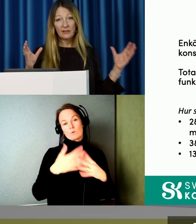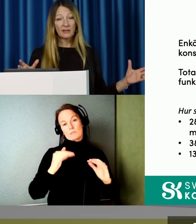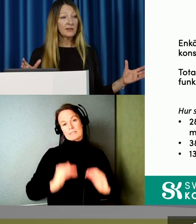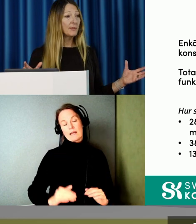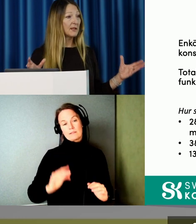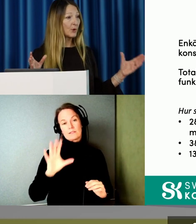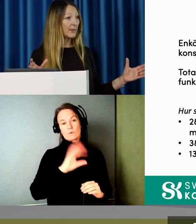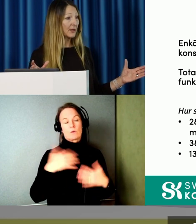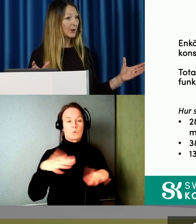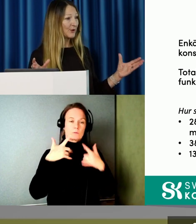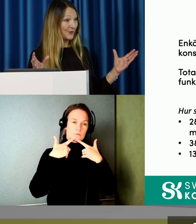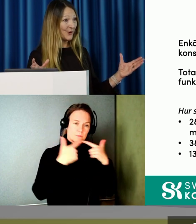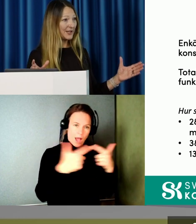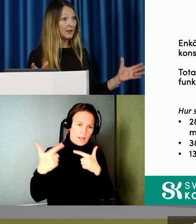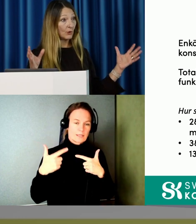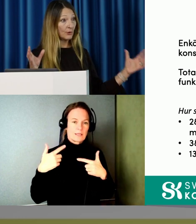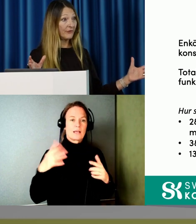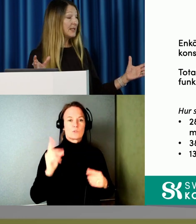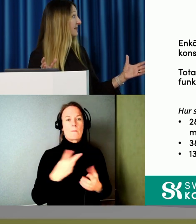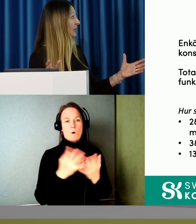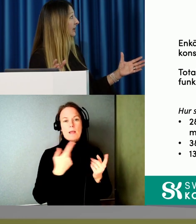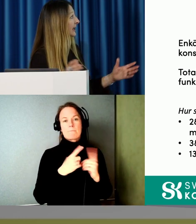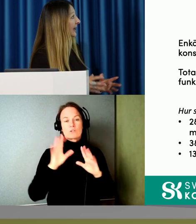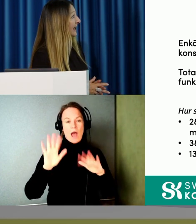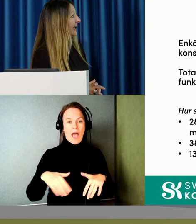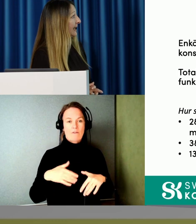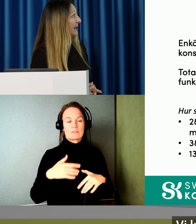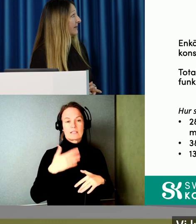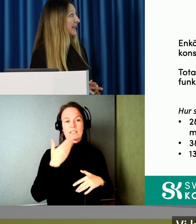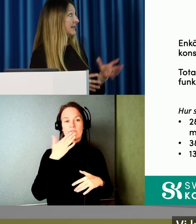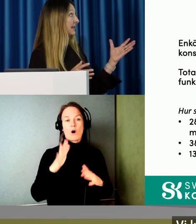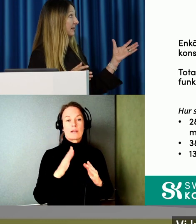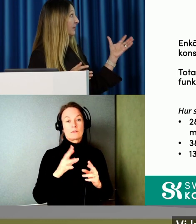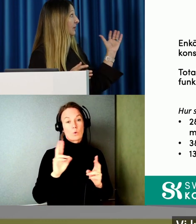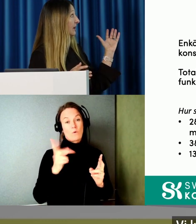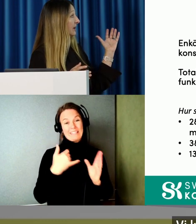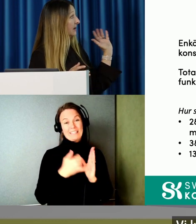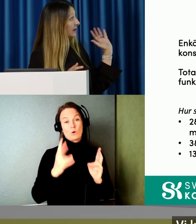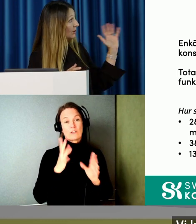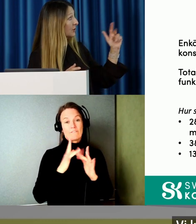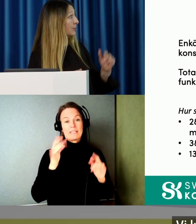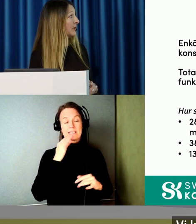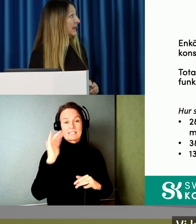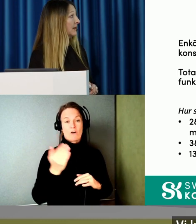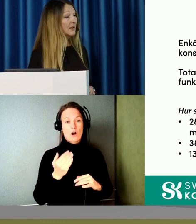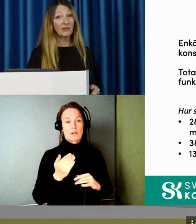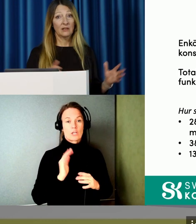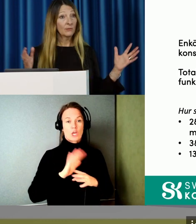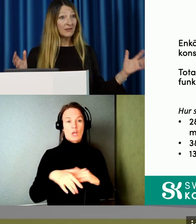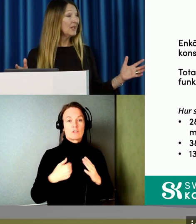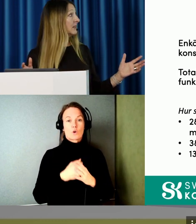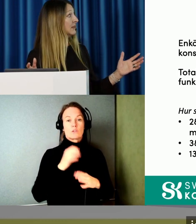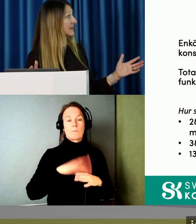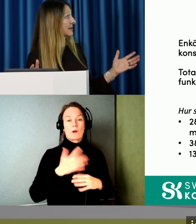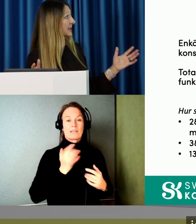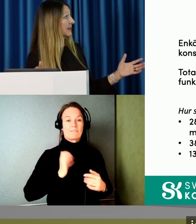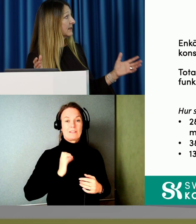Så vi är otroligt tacksamma att så många människor ändå har svarat. Också med frisvar. Vi kan se att det var ett överskott på kvinnor. Jag vet inte